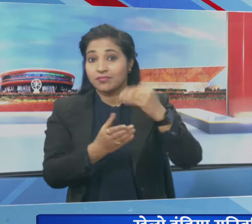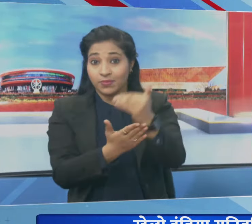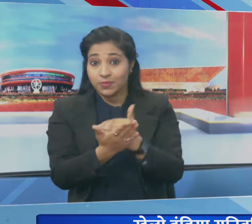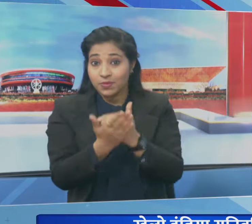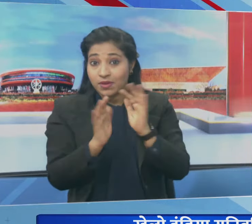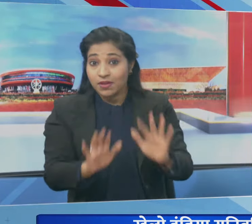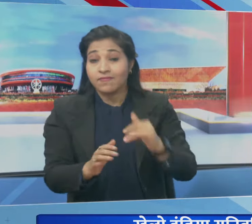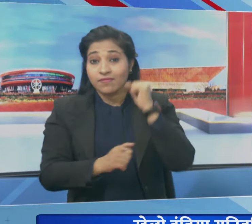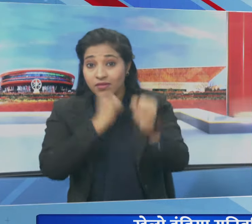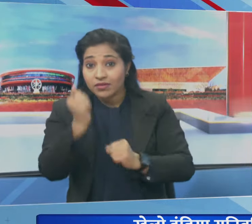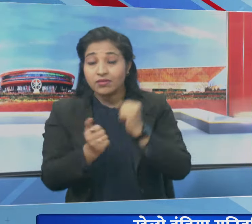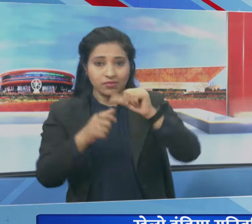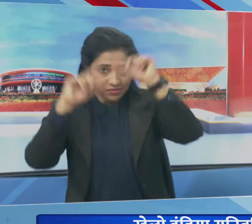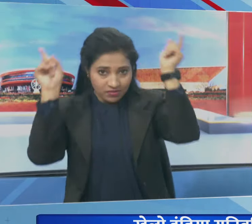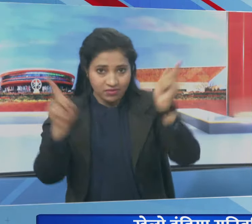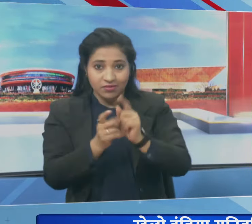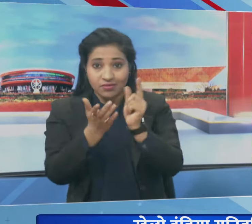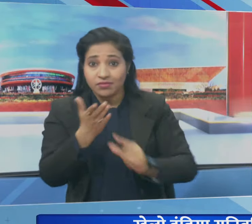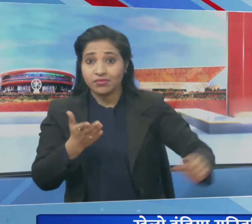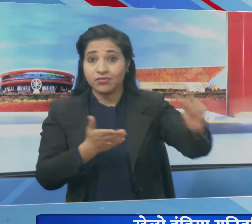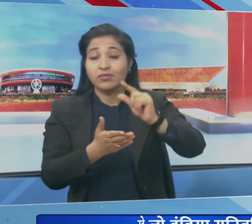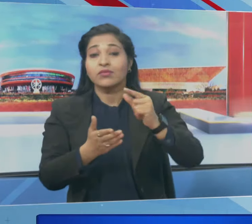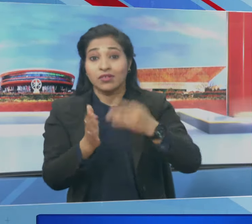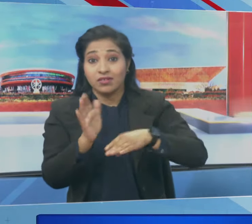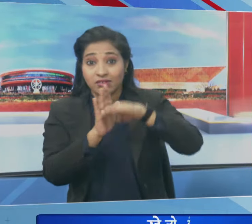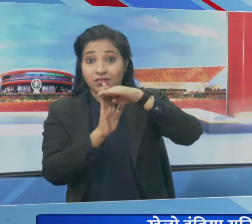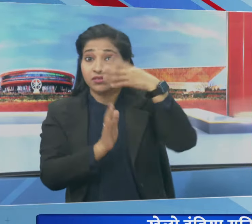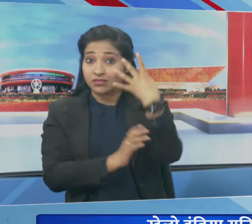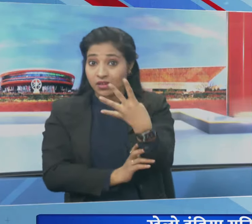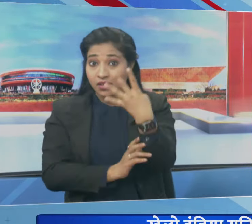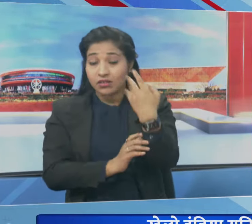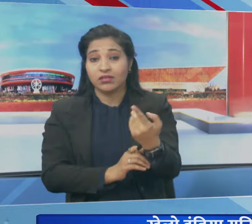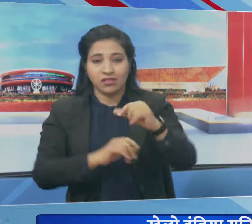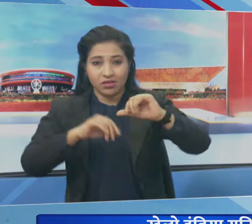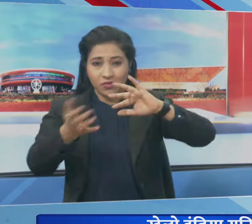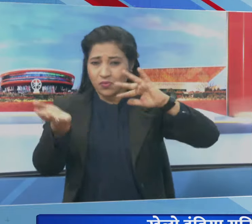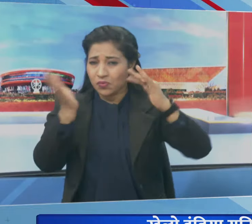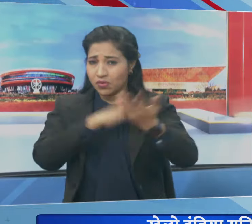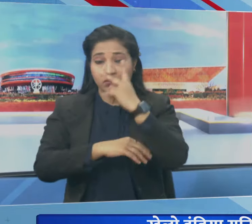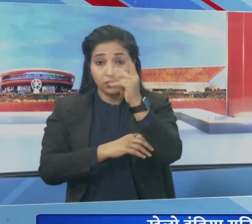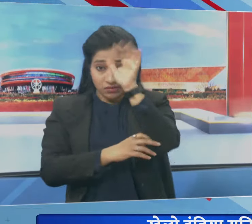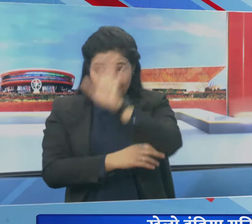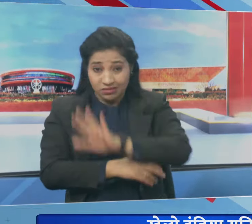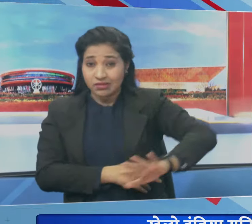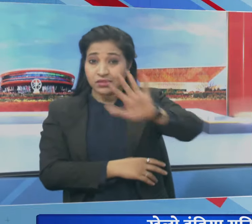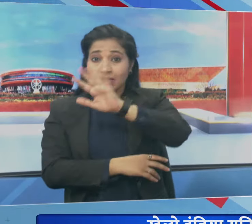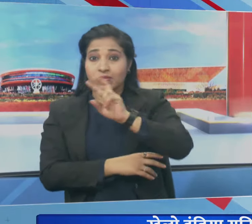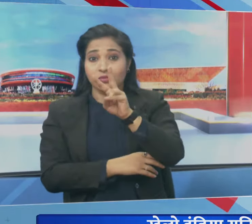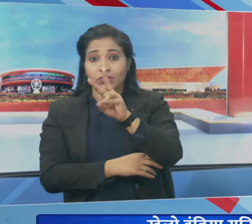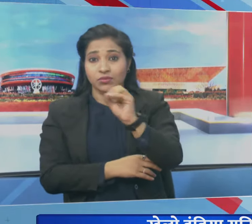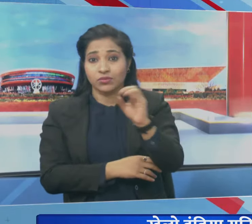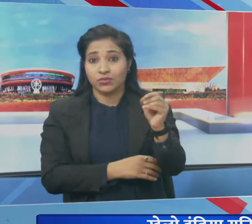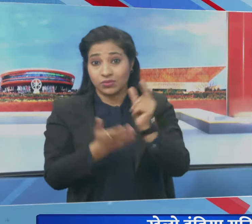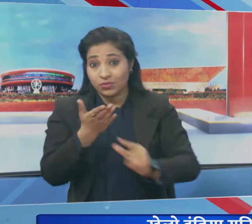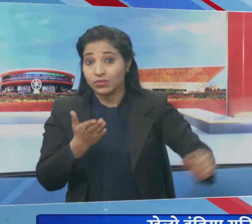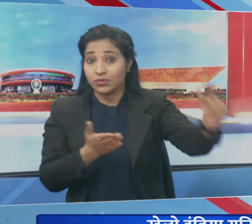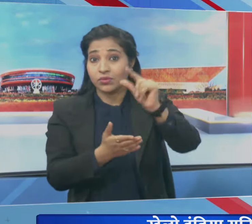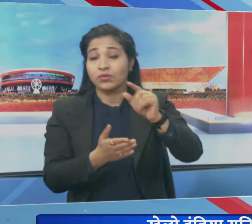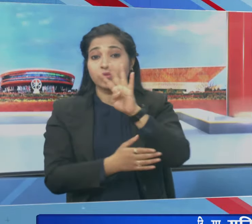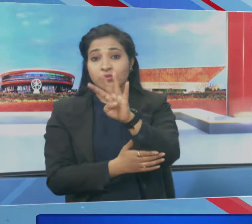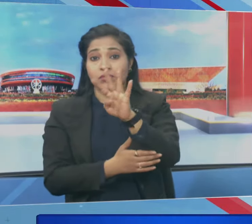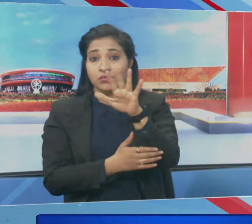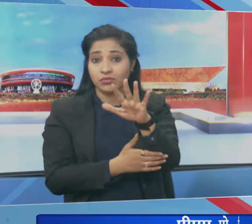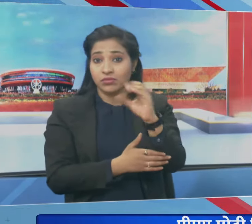इंडिया उनिवर्सिटी गेम्स के चौथे संस्करण में देश भर से 200 विश्वविद्यालियों के करीब 4,500 आथलीट